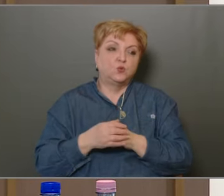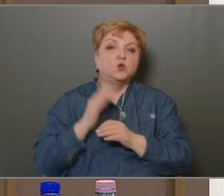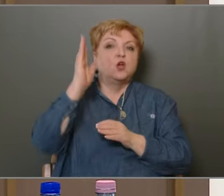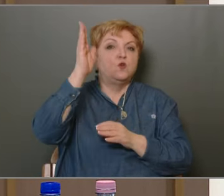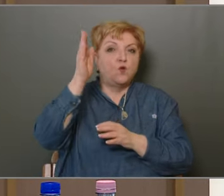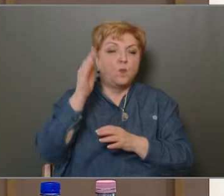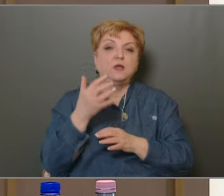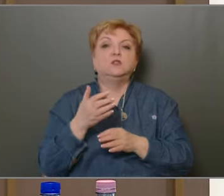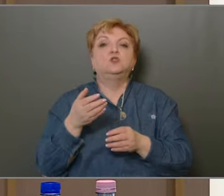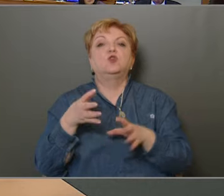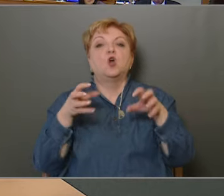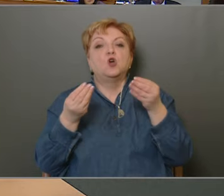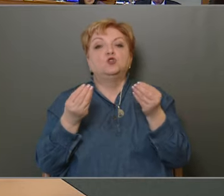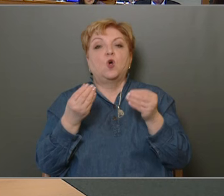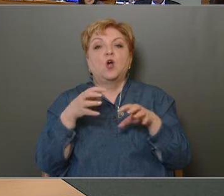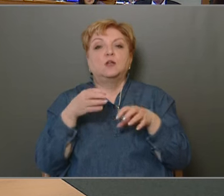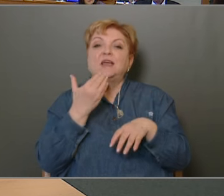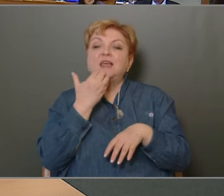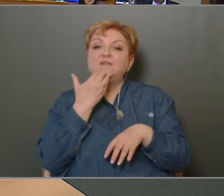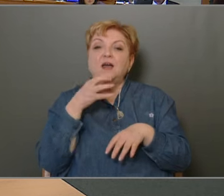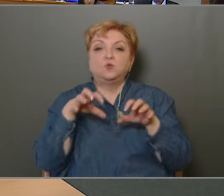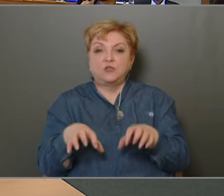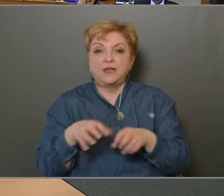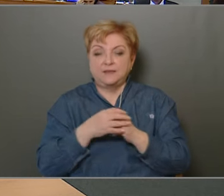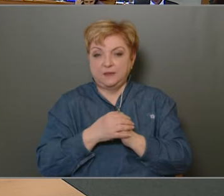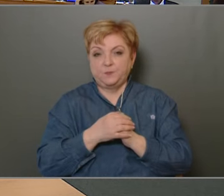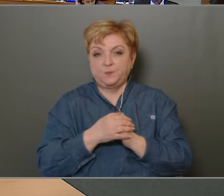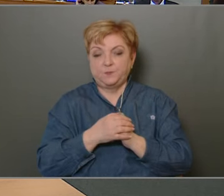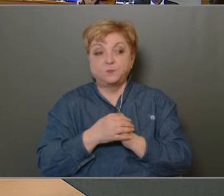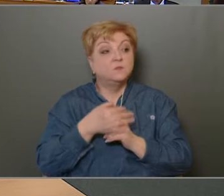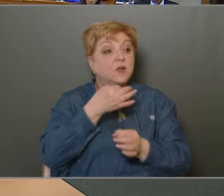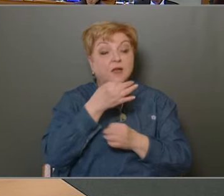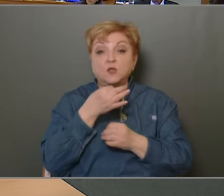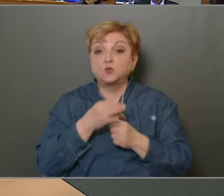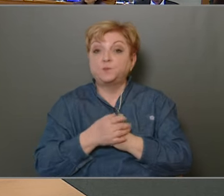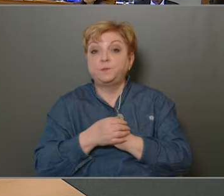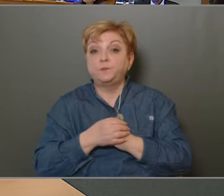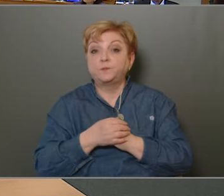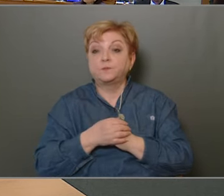jövőben is sokat kívánunk tenni a közbiztonsági bűn megelőzési területén Köszönöm szépen! Kérdés van-e?